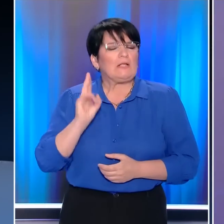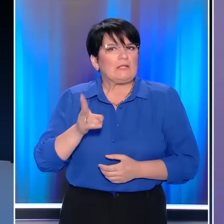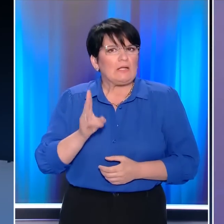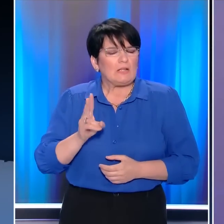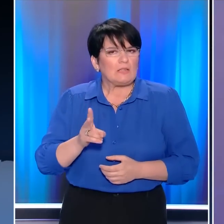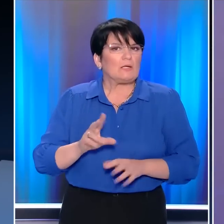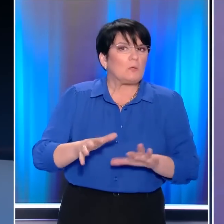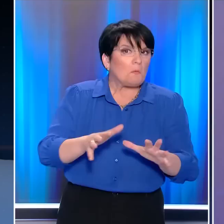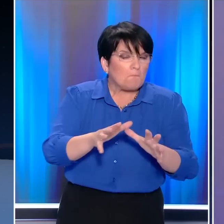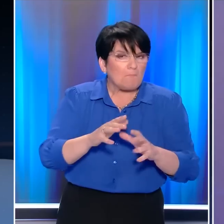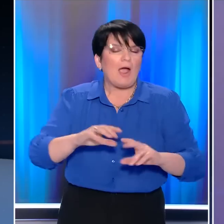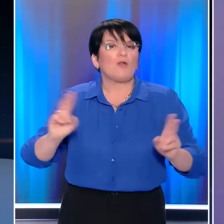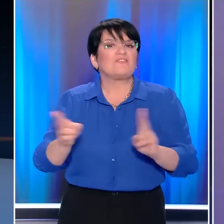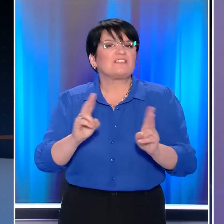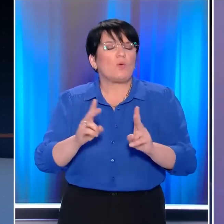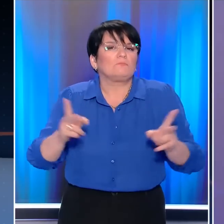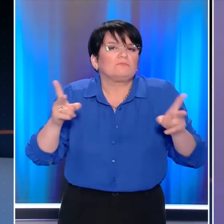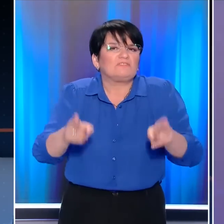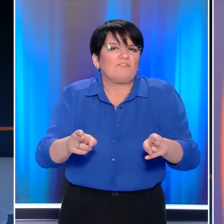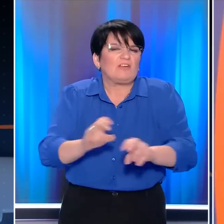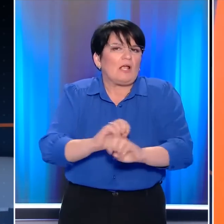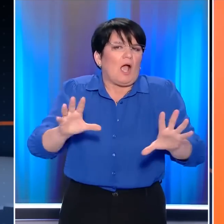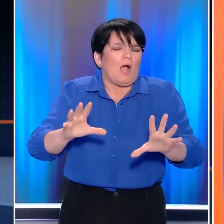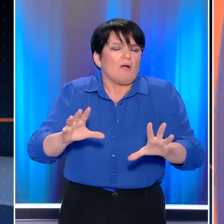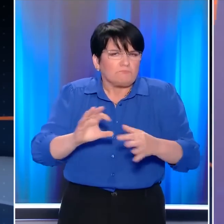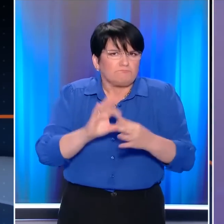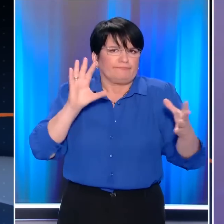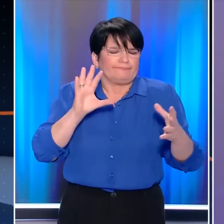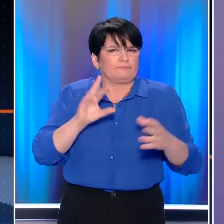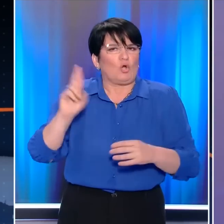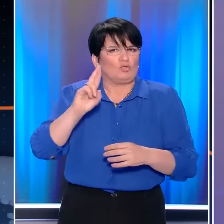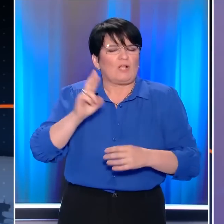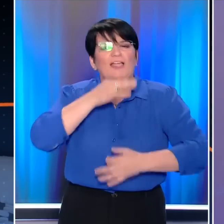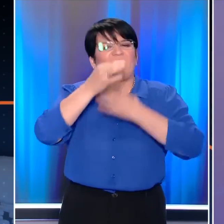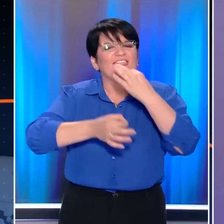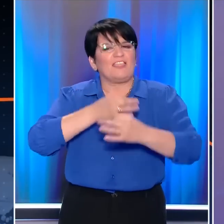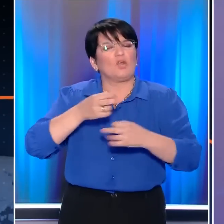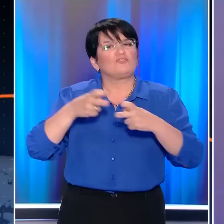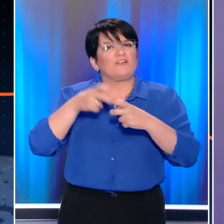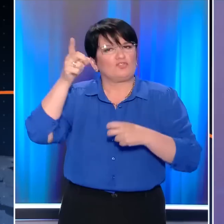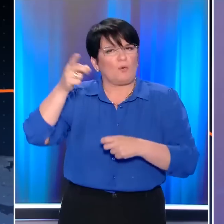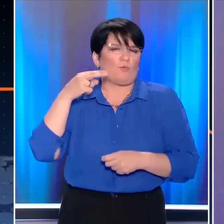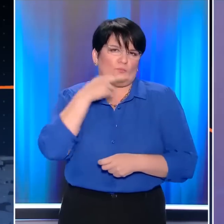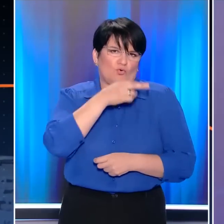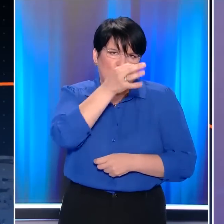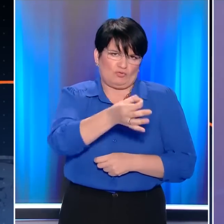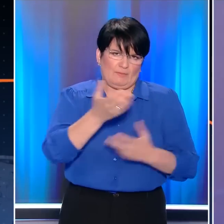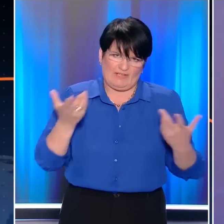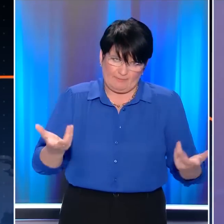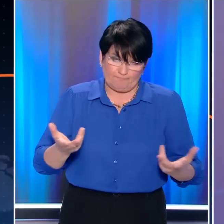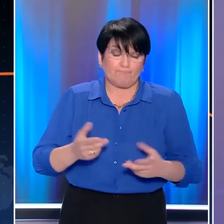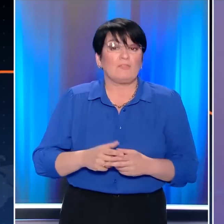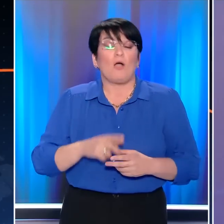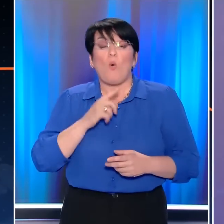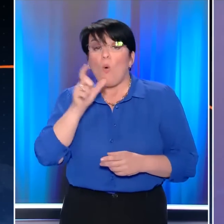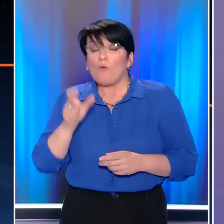διακοπής της ροής του φυσικού αερίου από τη Ρωσία επιβεβαίωσε πριν από λίγο σε δηλώσεις του από τις Βρυξέλλες ο Πρωθυπουργός. Ο Κυριάκος